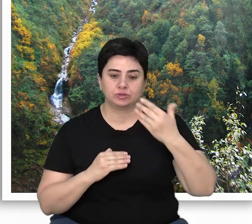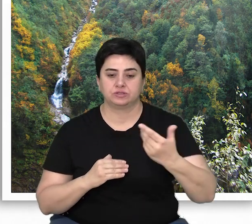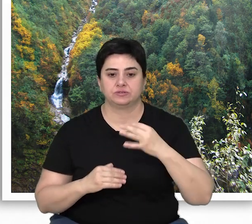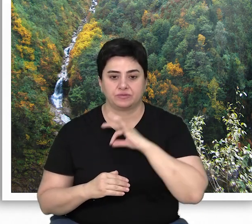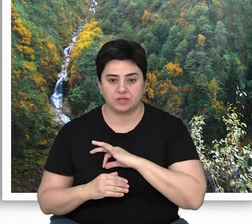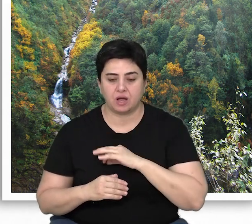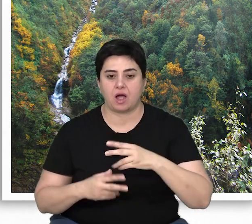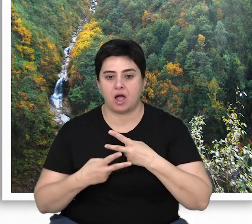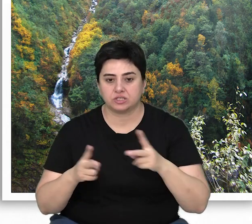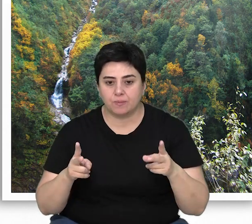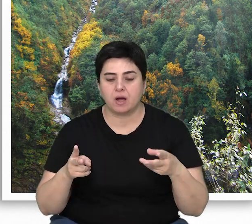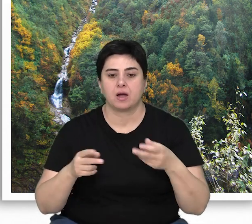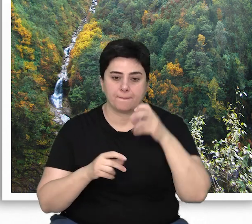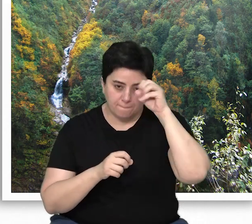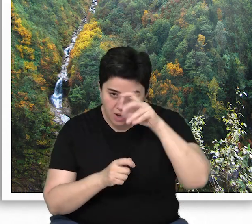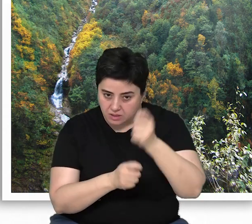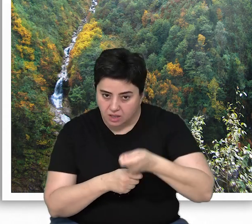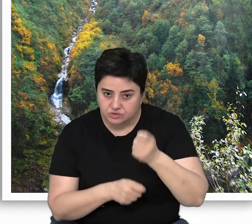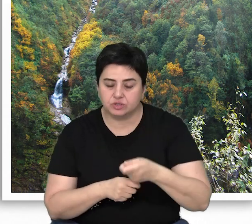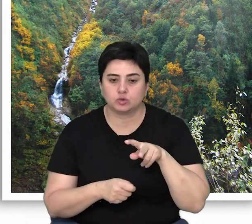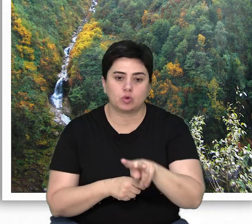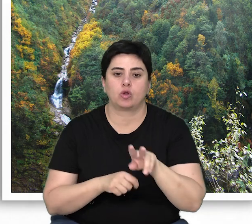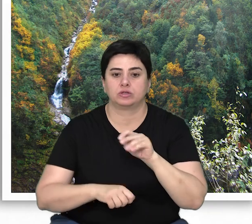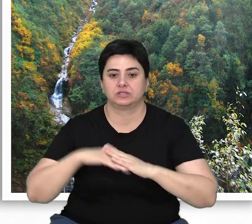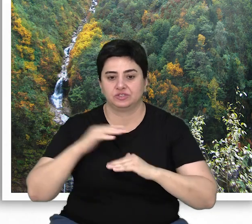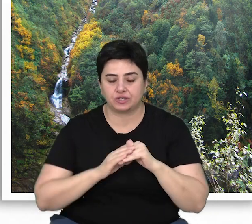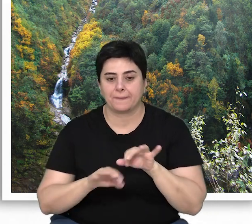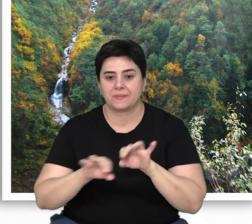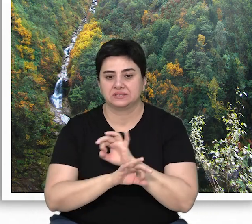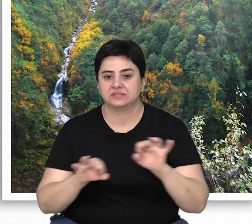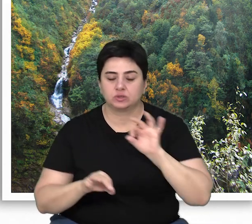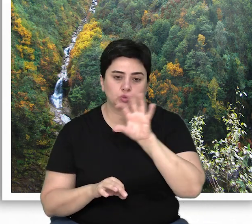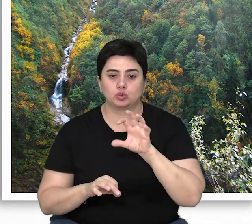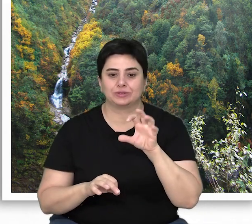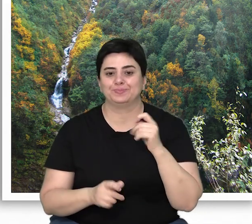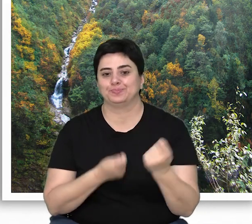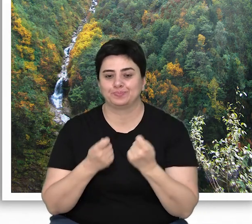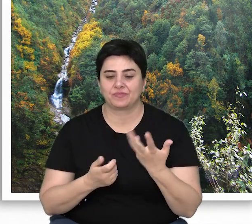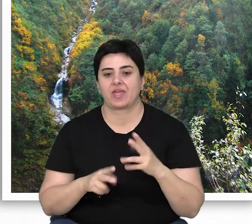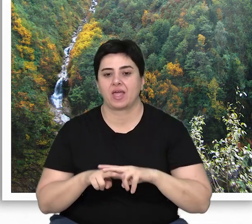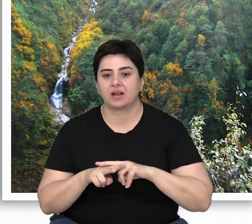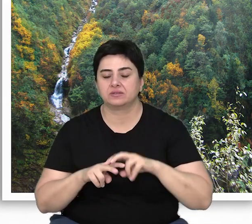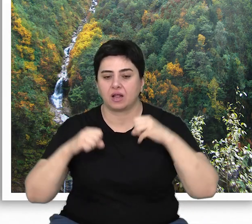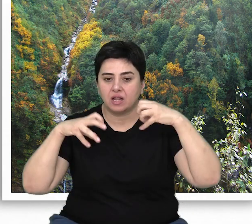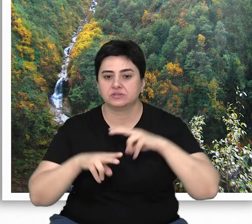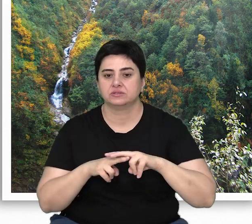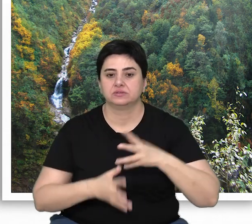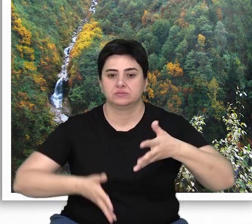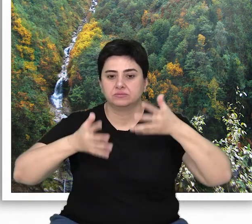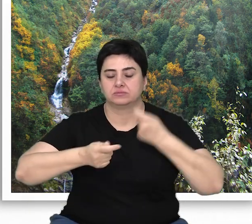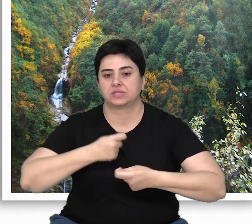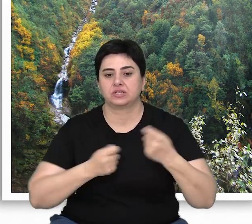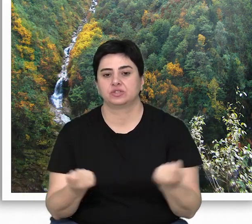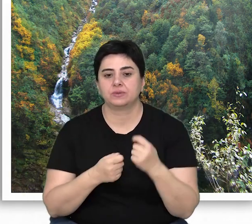dışı faydalanma, açma, madencilik, yol inşaatları, plansız turizm uygulamaları ve enerji yatırımları bu